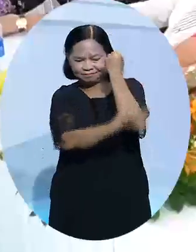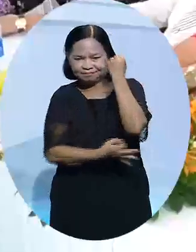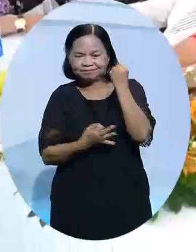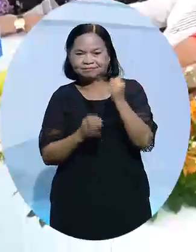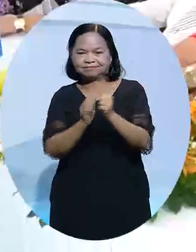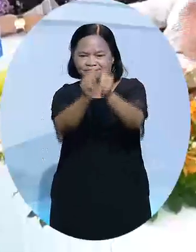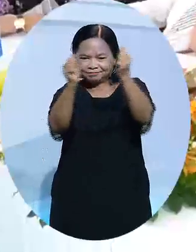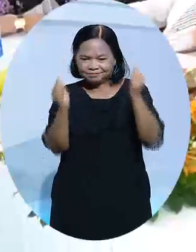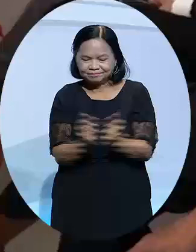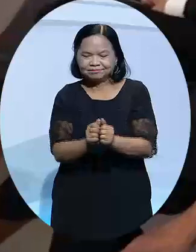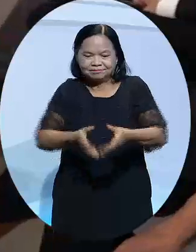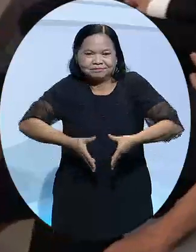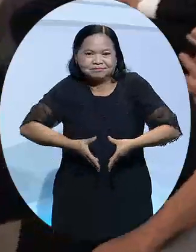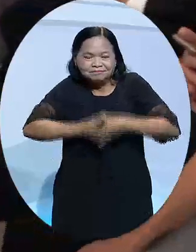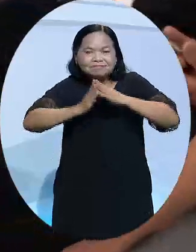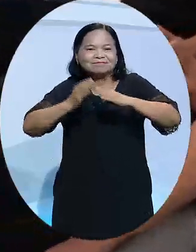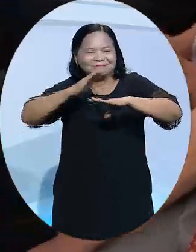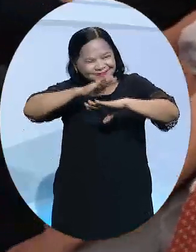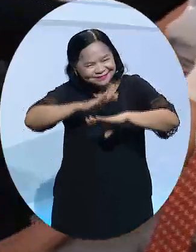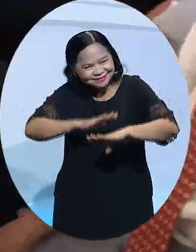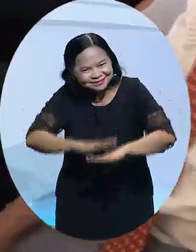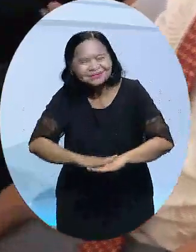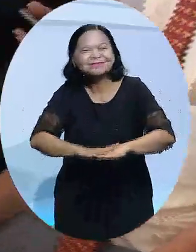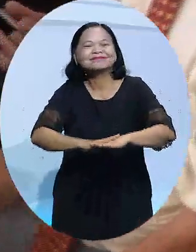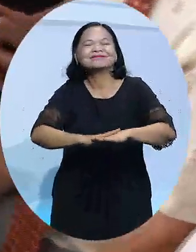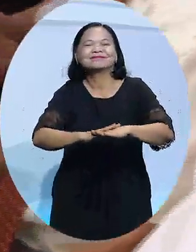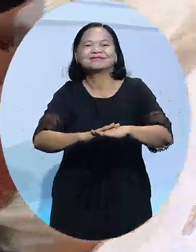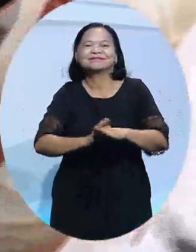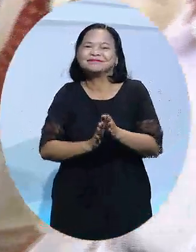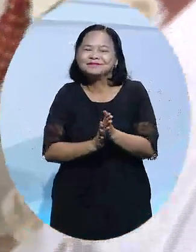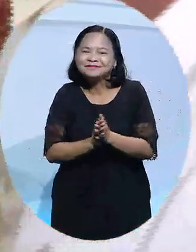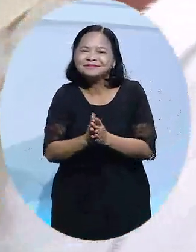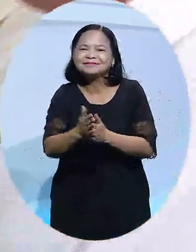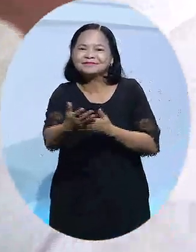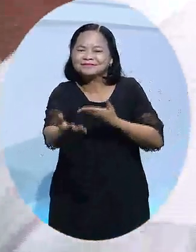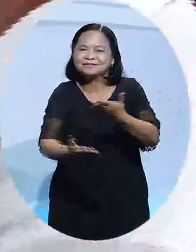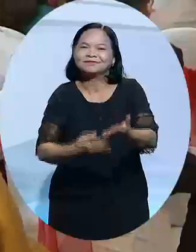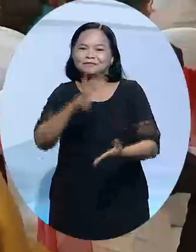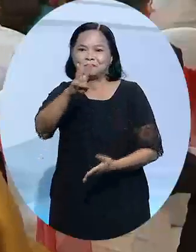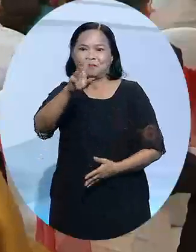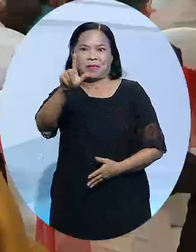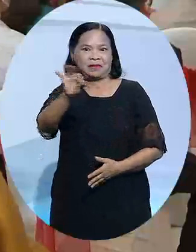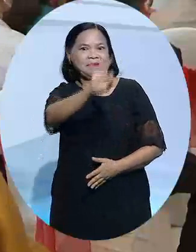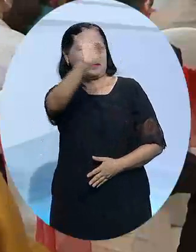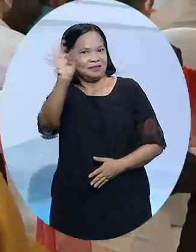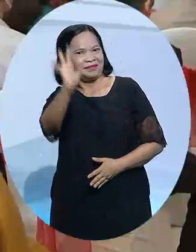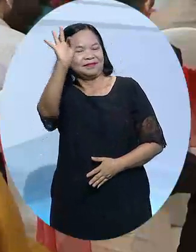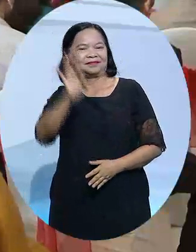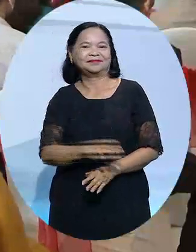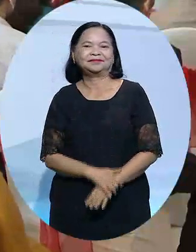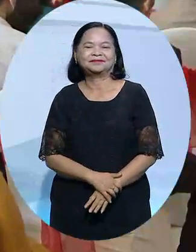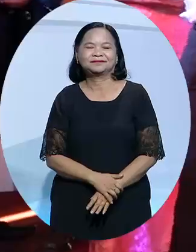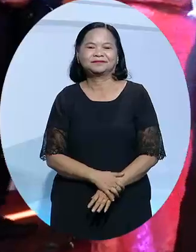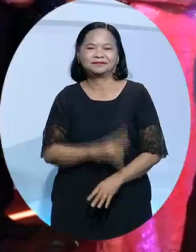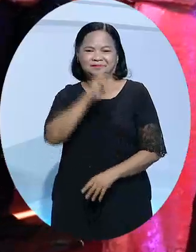Tập thể Câu lạc bộ đã đạt được nhiều thành quả đáng kết lệ, trong đó duy trì với tổng giao dịch trên 37 tỷ đồng. Tại qua được 2 cái